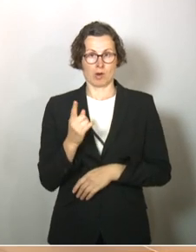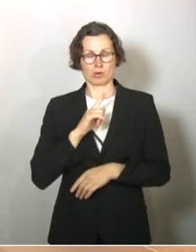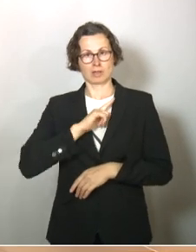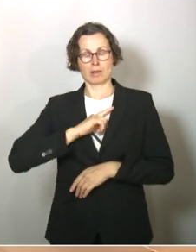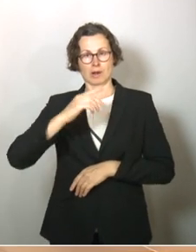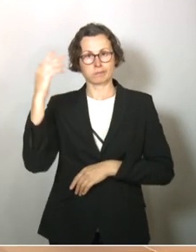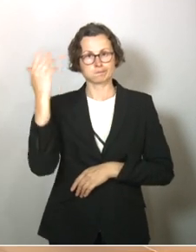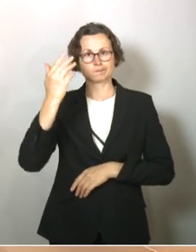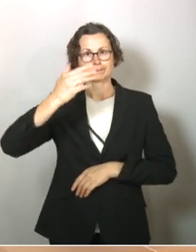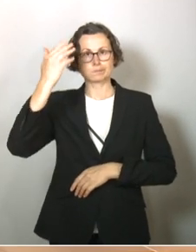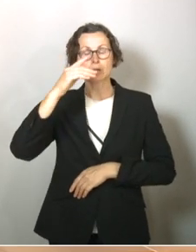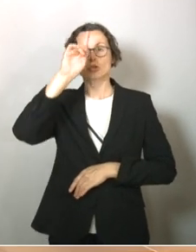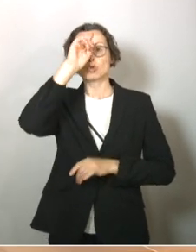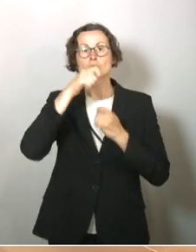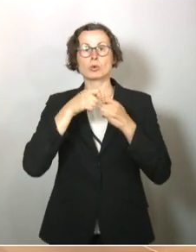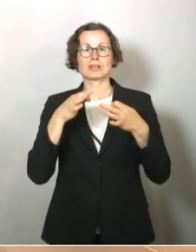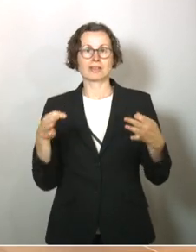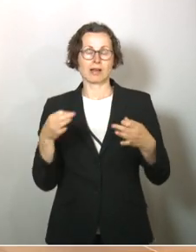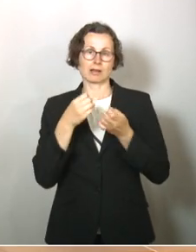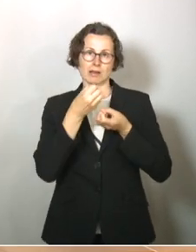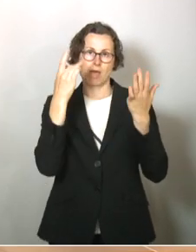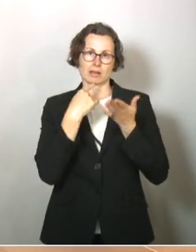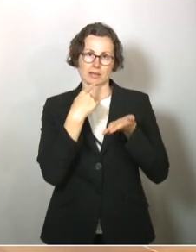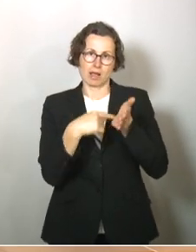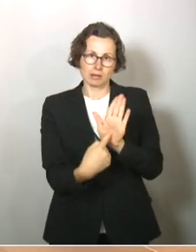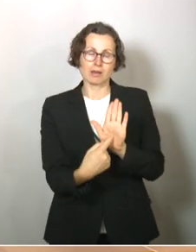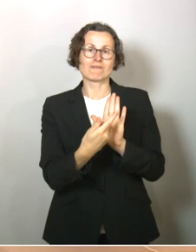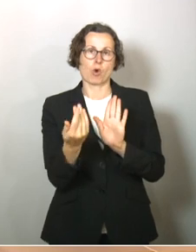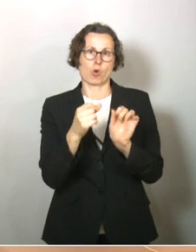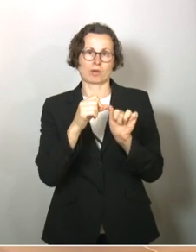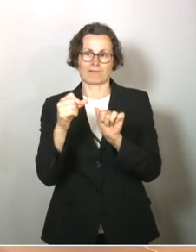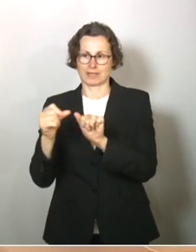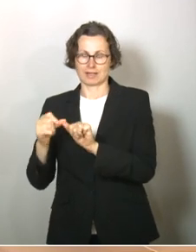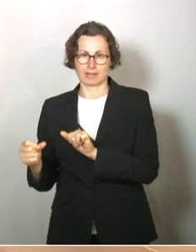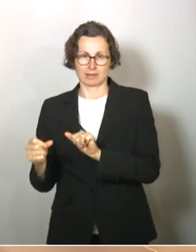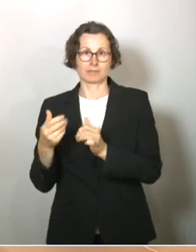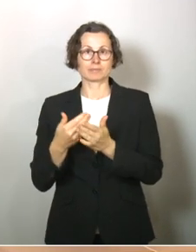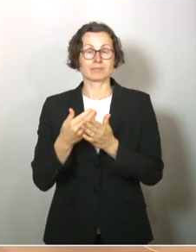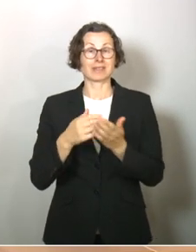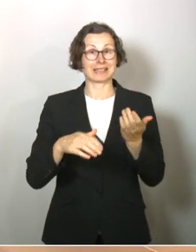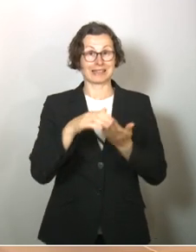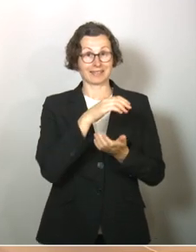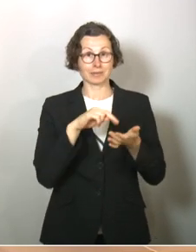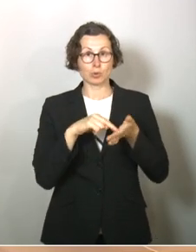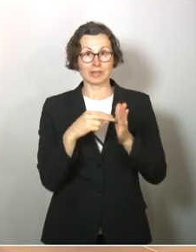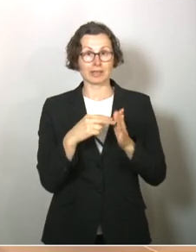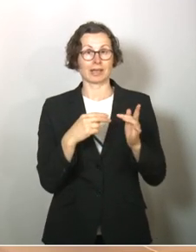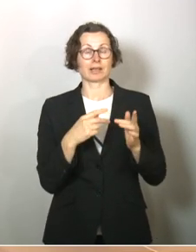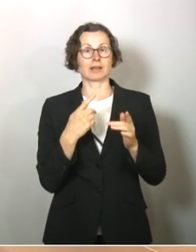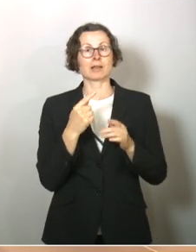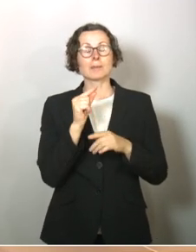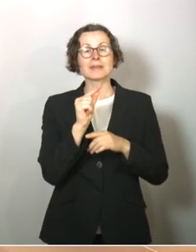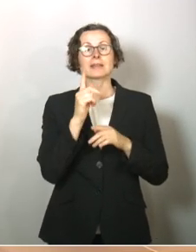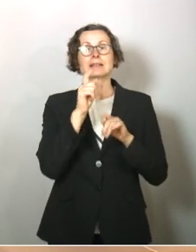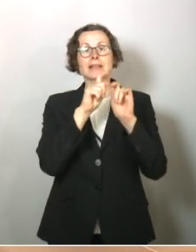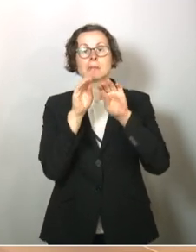Reden im Deutschen Bundestag deutlich gemacht, wo wir Defizite sehen. Die Krisenpolitik hat einen toten Winkel und